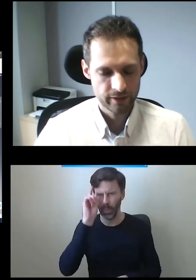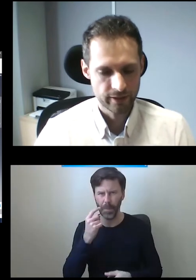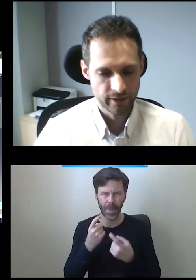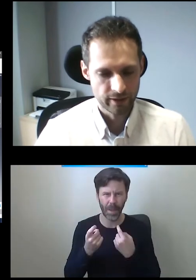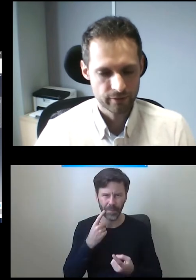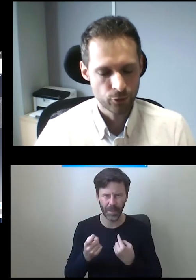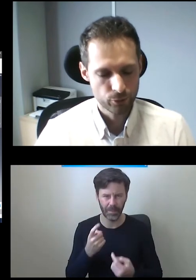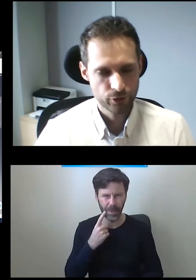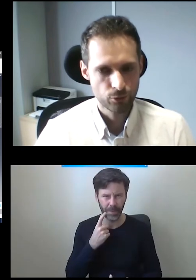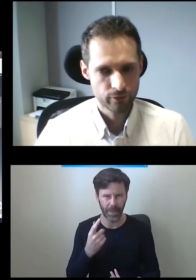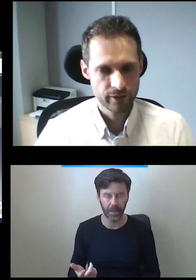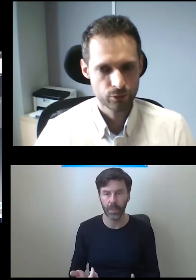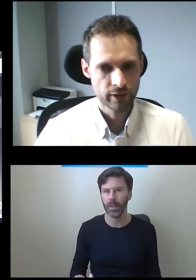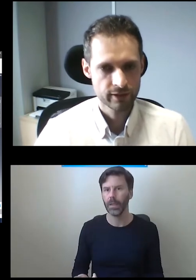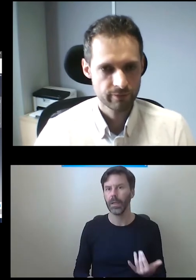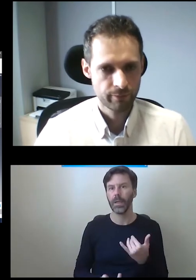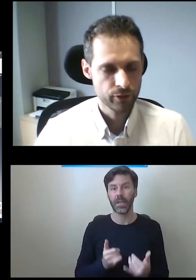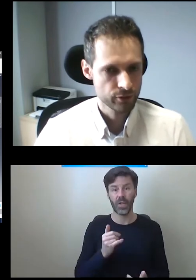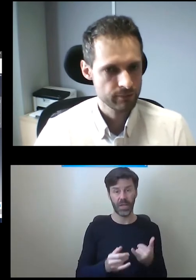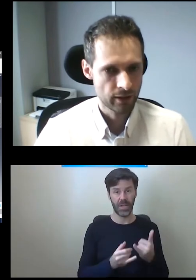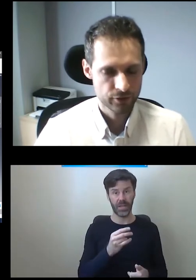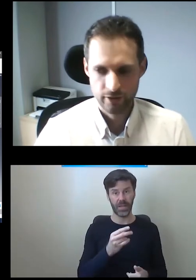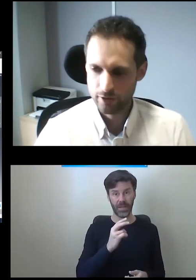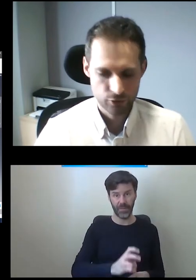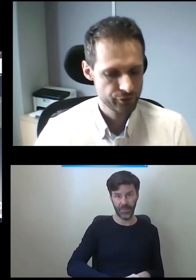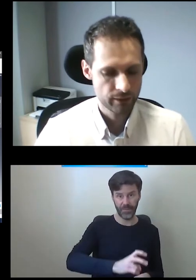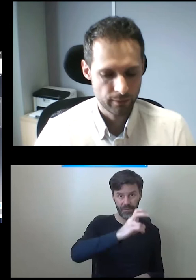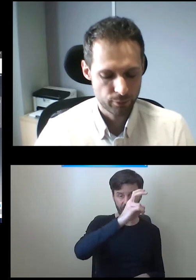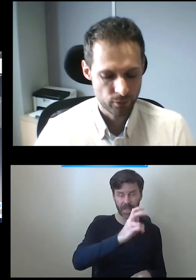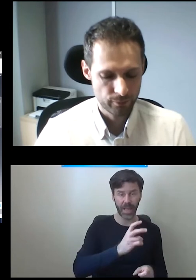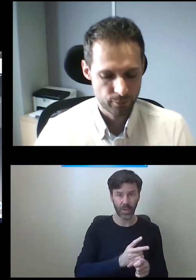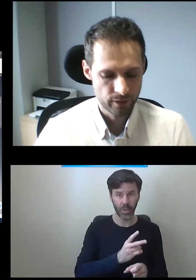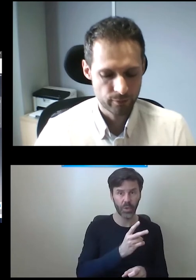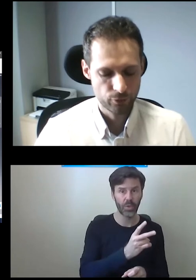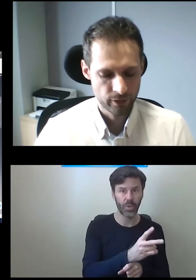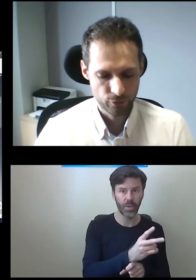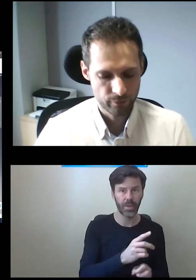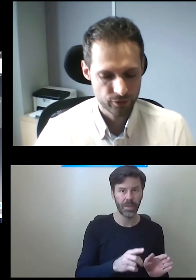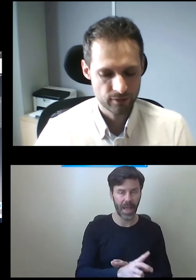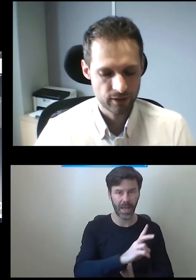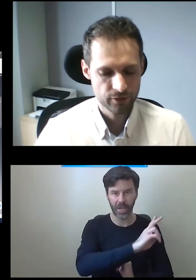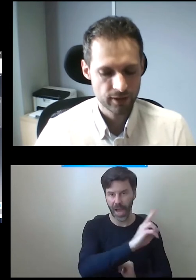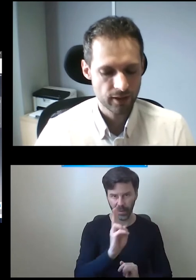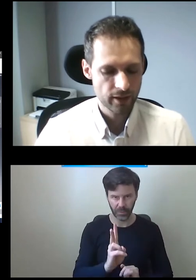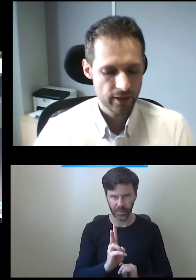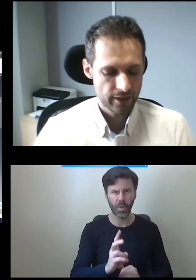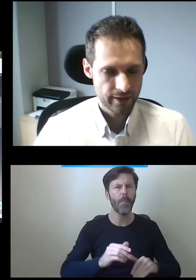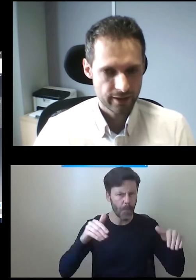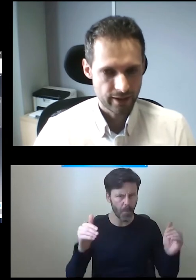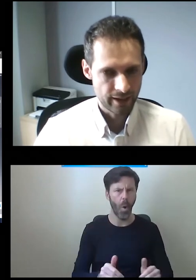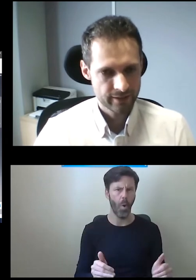rynek, do budynku windy, która jest w pełni dostępna dla wszystkich, oczywiście nie ma problemu, one mogą być dostępne dla wszystkich,